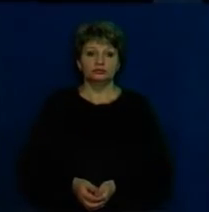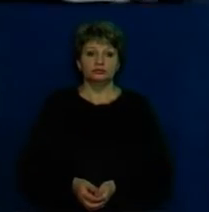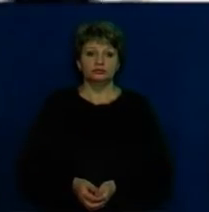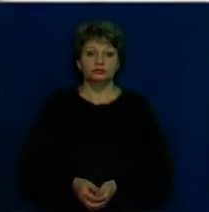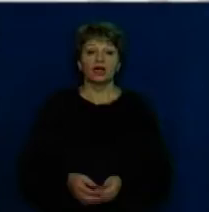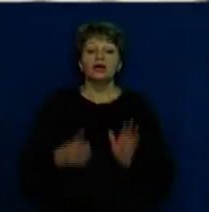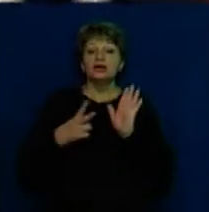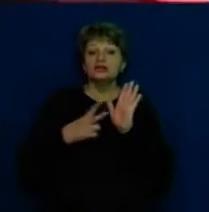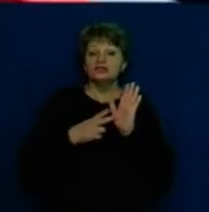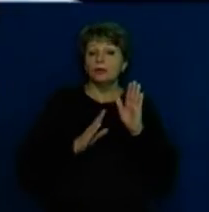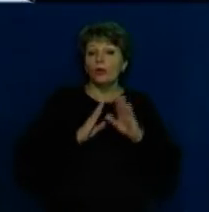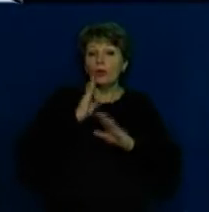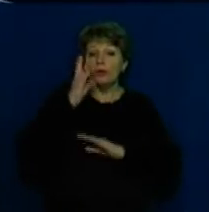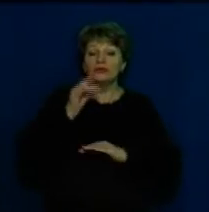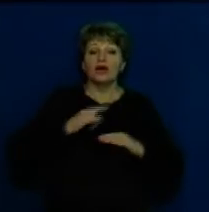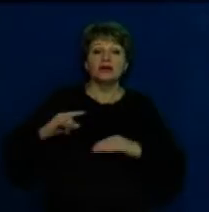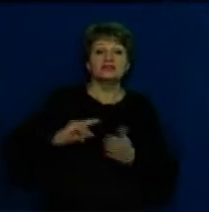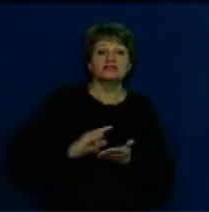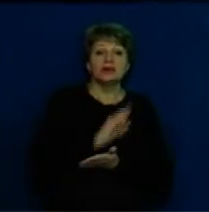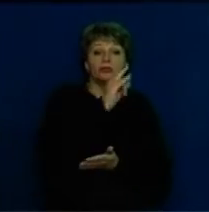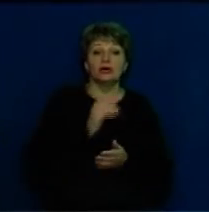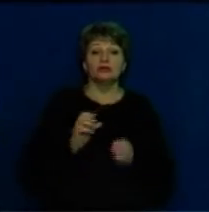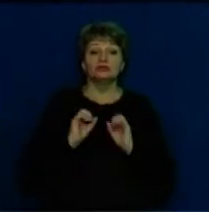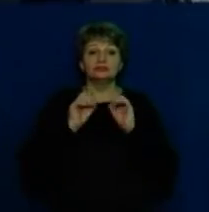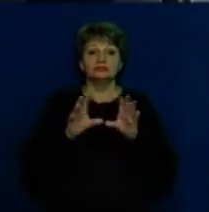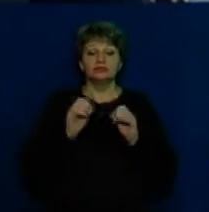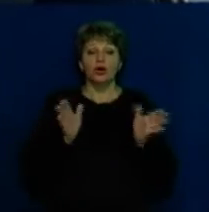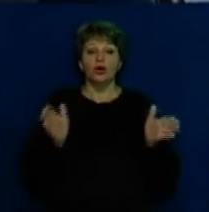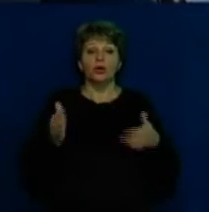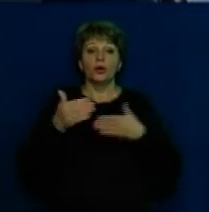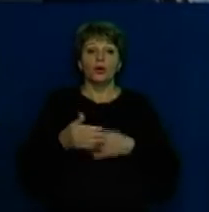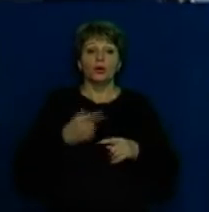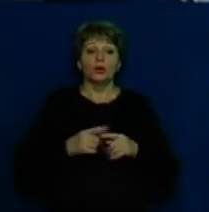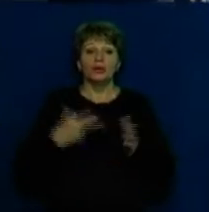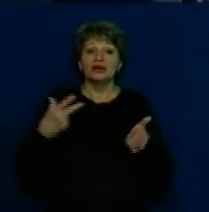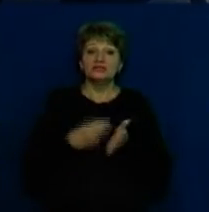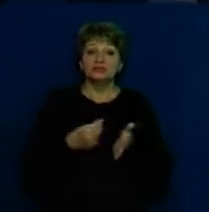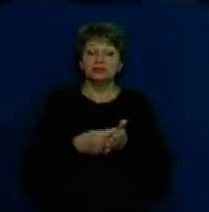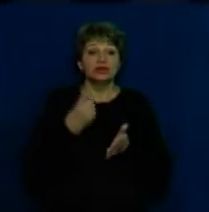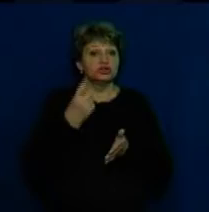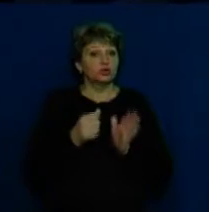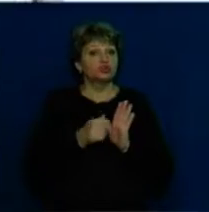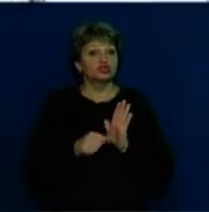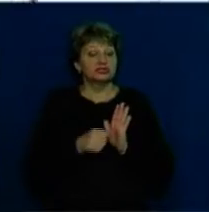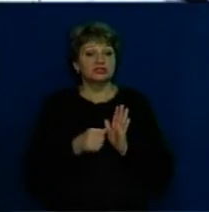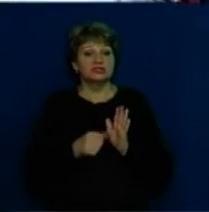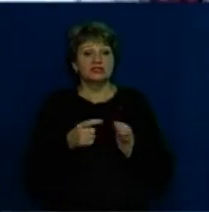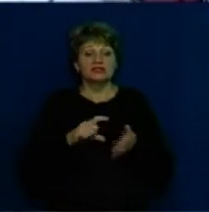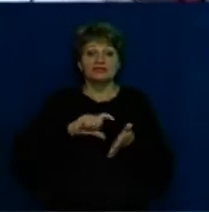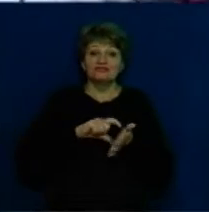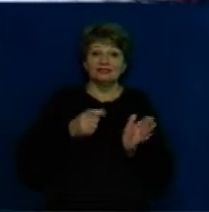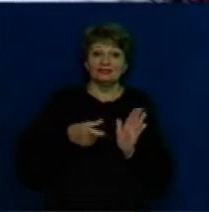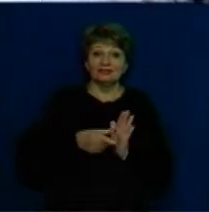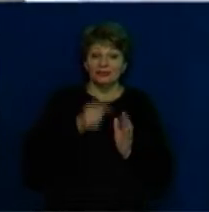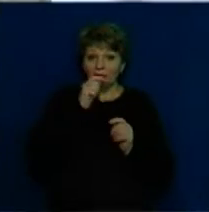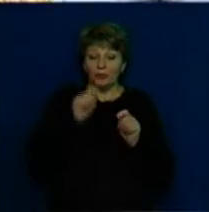Сьомий ранку на борт літака завантажують коробки з вакциною. У кожній 160 приманок. Вони мають вигляд брикету розміром